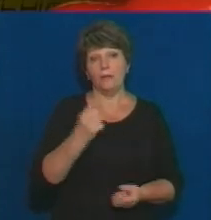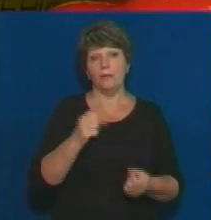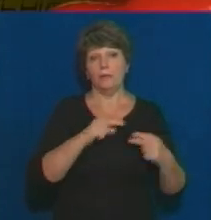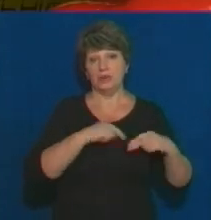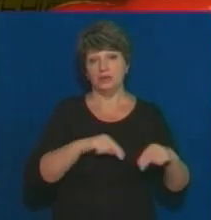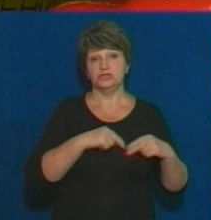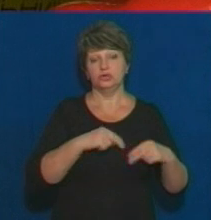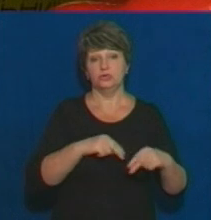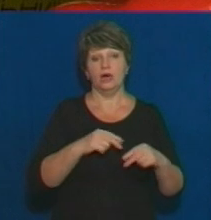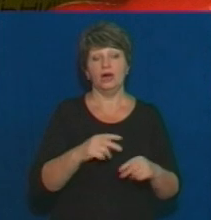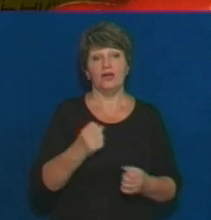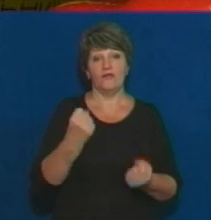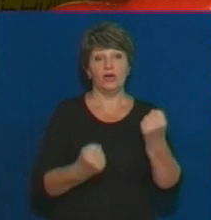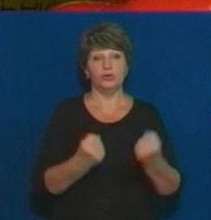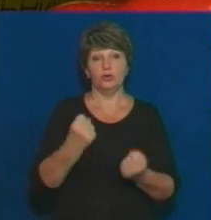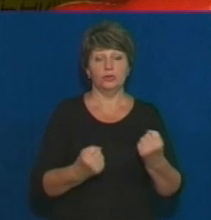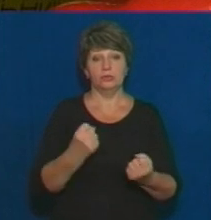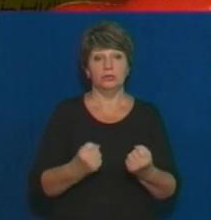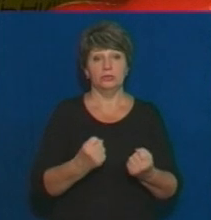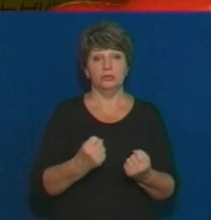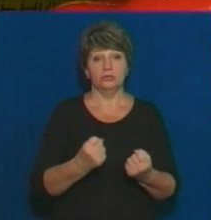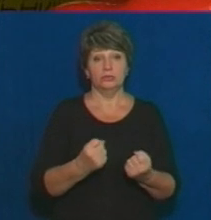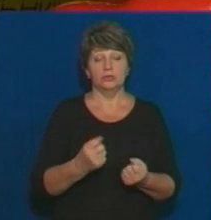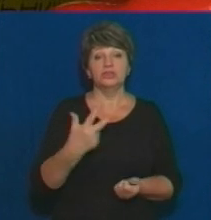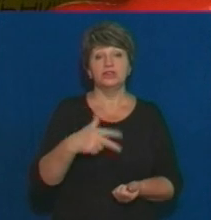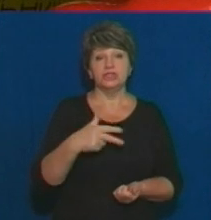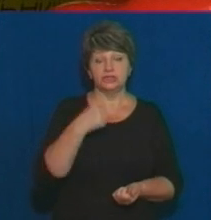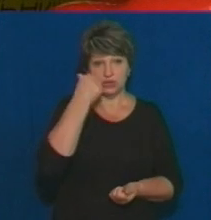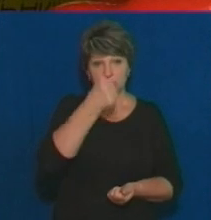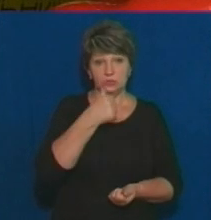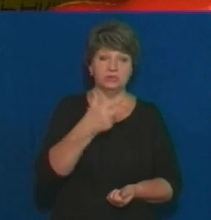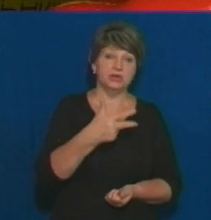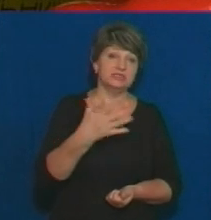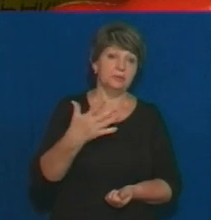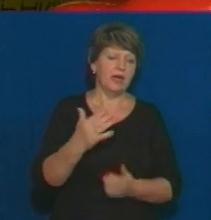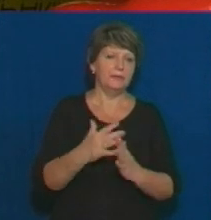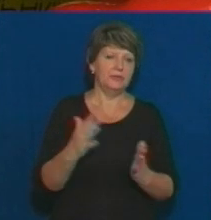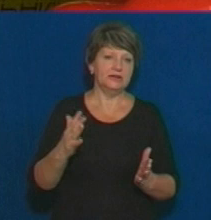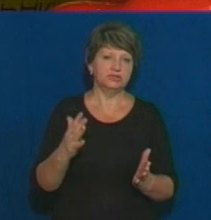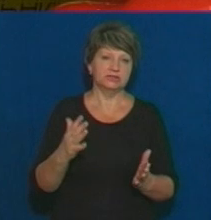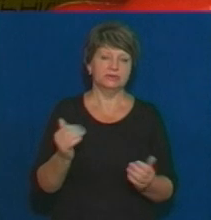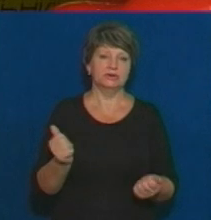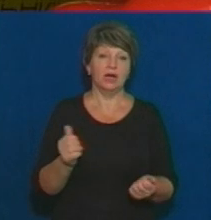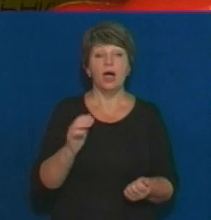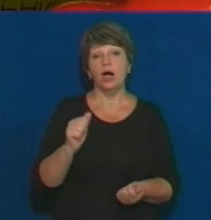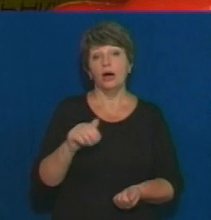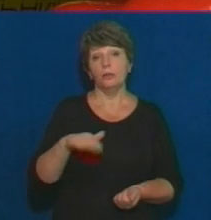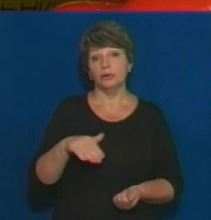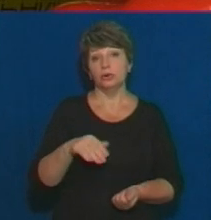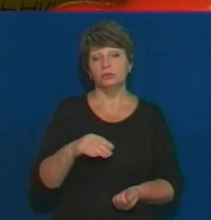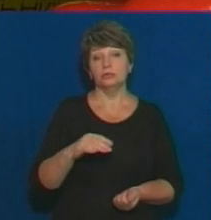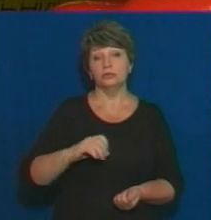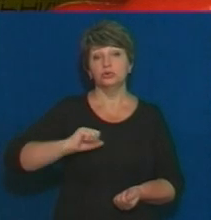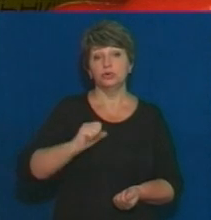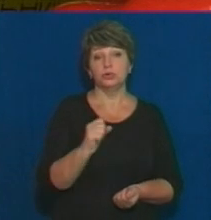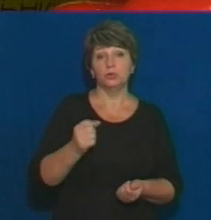цілий вік на одному місці, 30 років, 35, там більше. А потім Іван Іванович